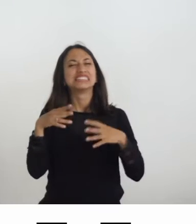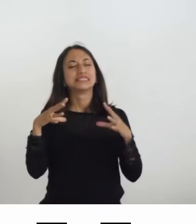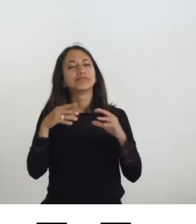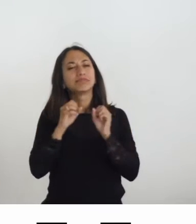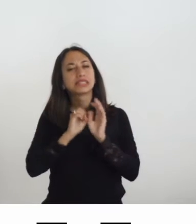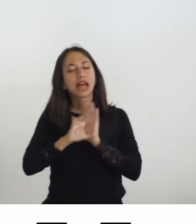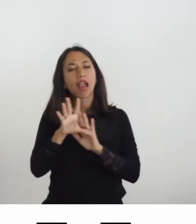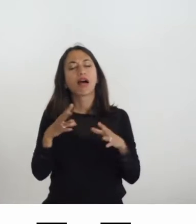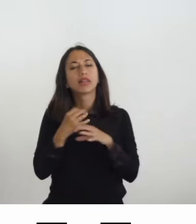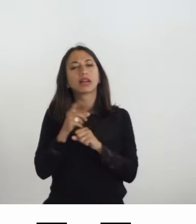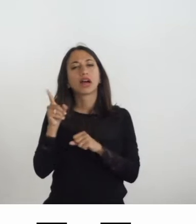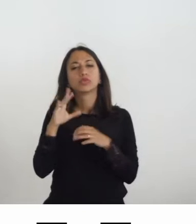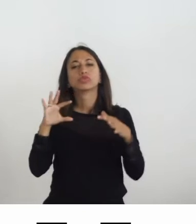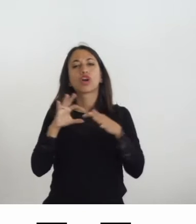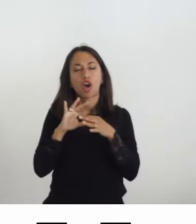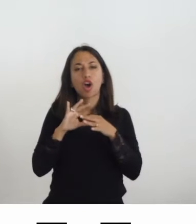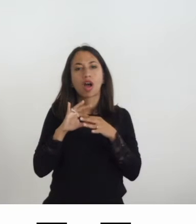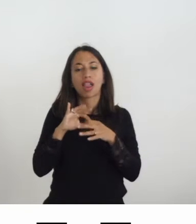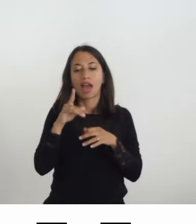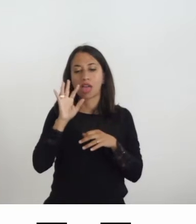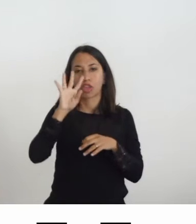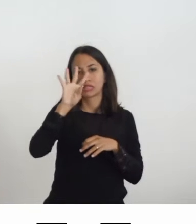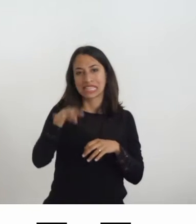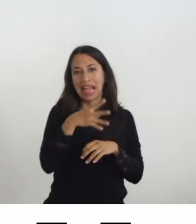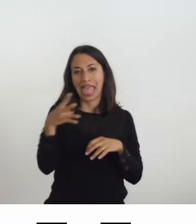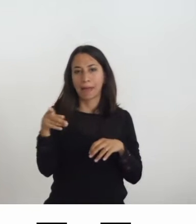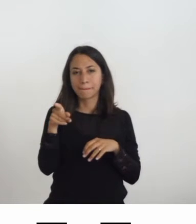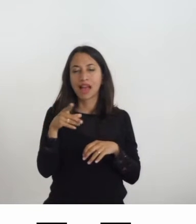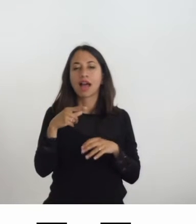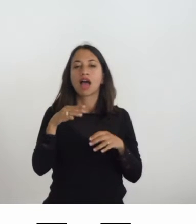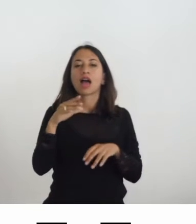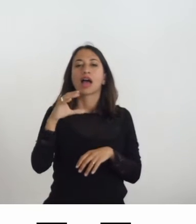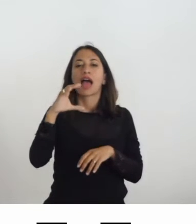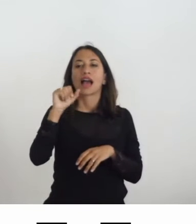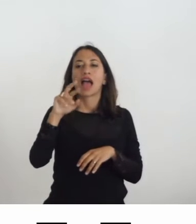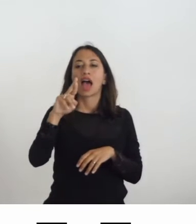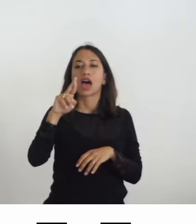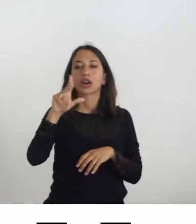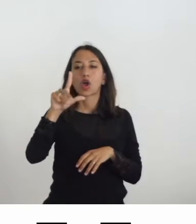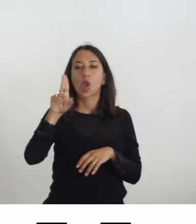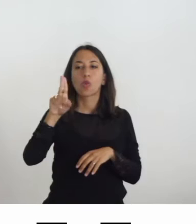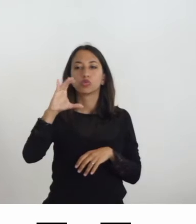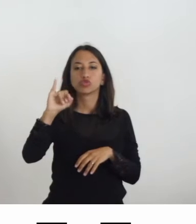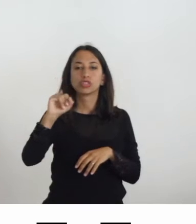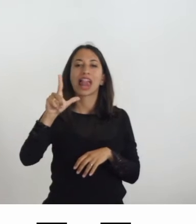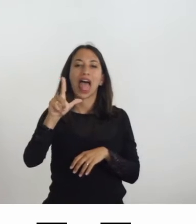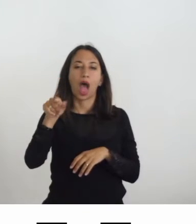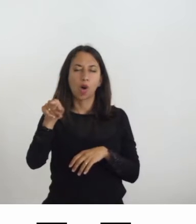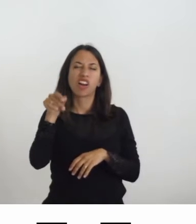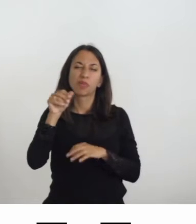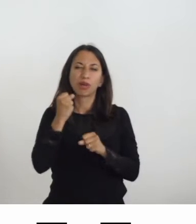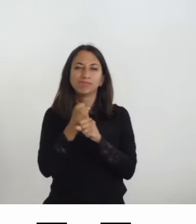uno schema fatto da Laura Carlucci che è una docente dell'Università di Granada che si occupa di traduzione